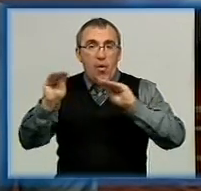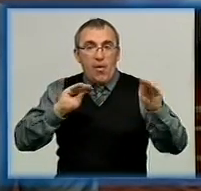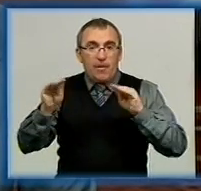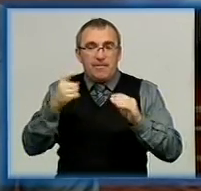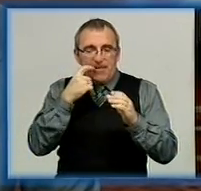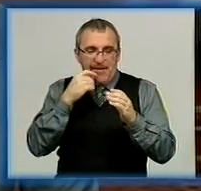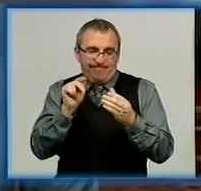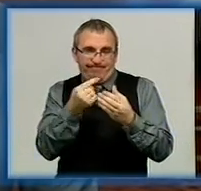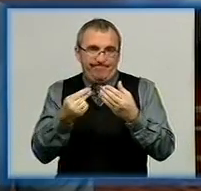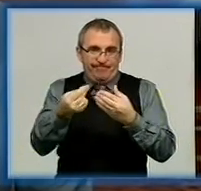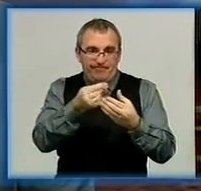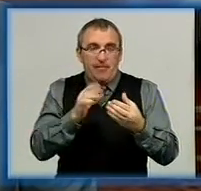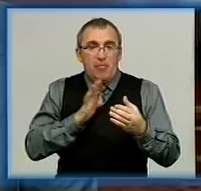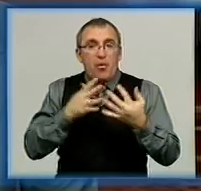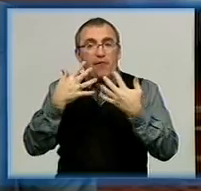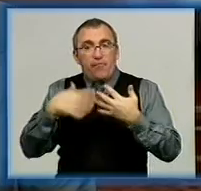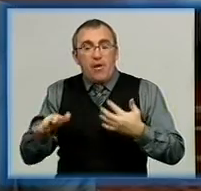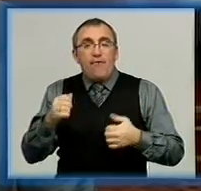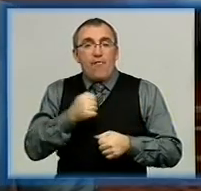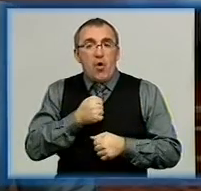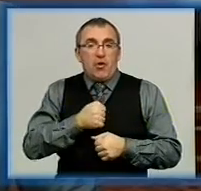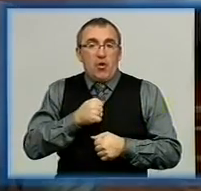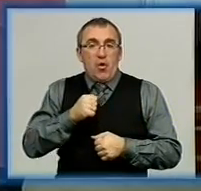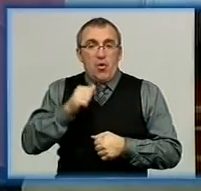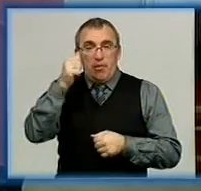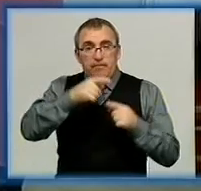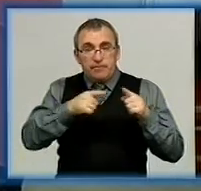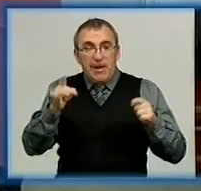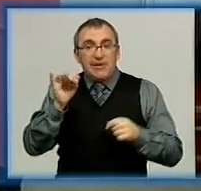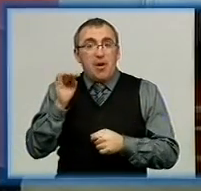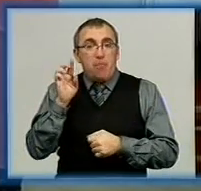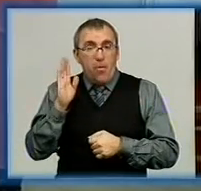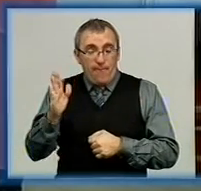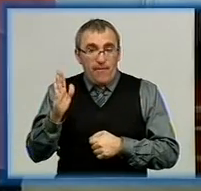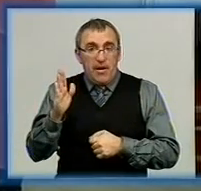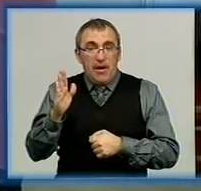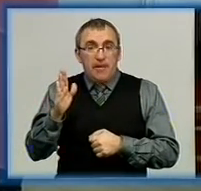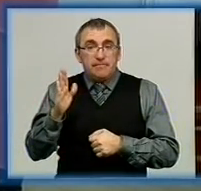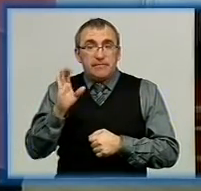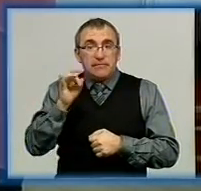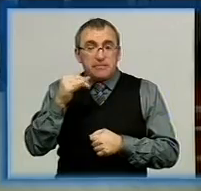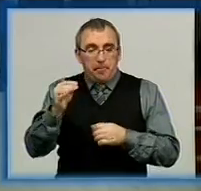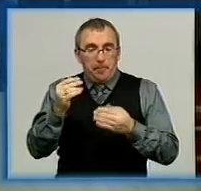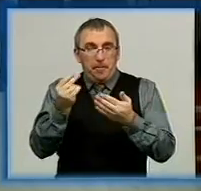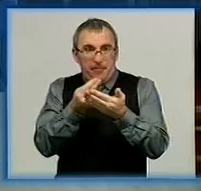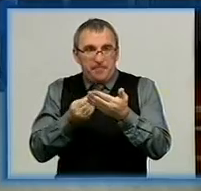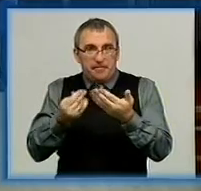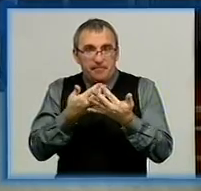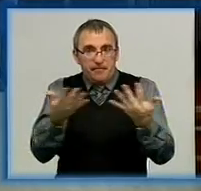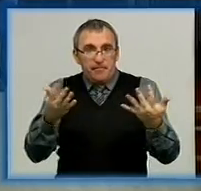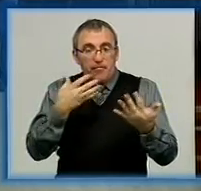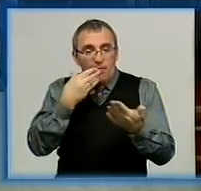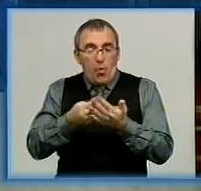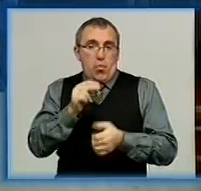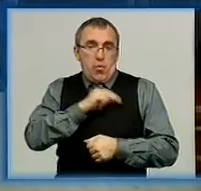Володимира Ястребова, які були втрачені у воєнні роки. Саме Володимир Ястребов колекціонував єлисаведградські писанки і 120 років тому описав їх у